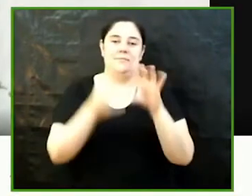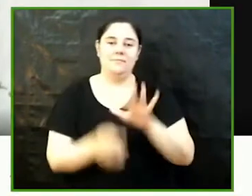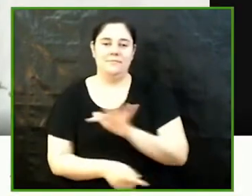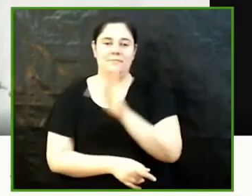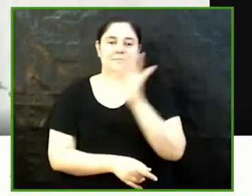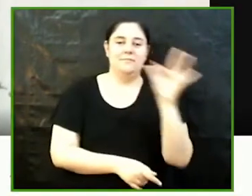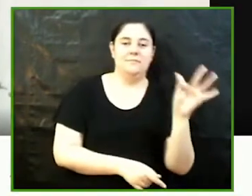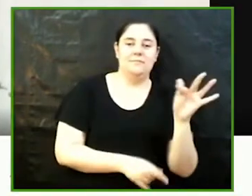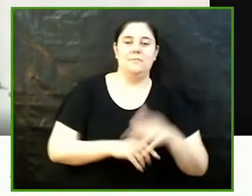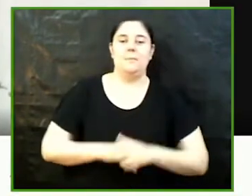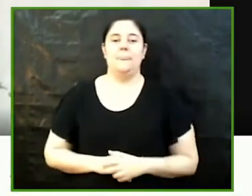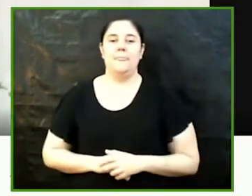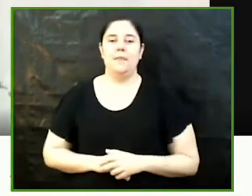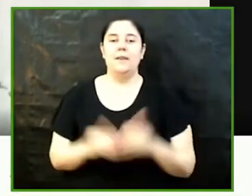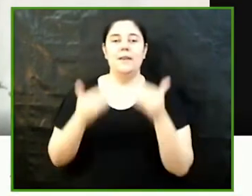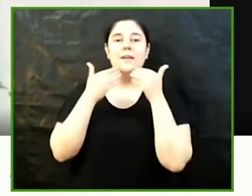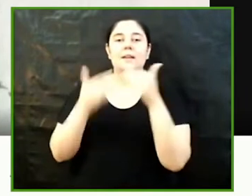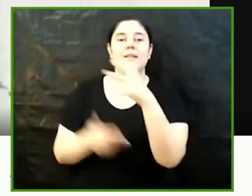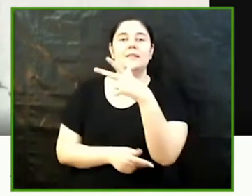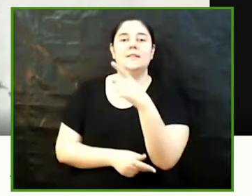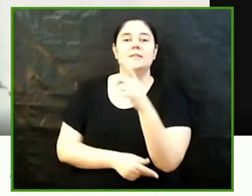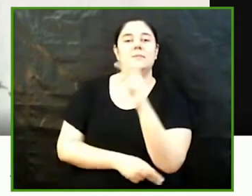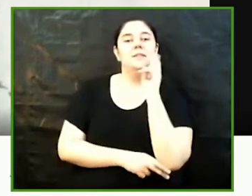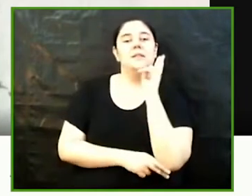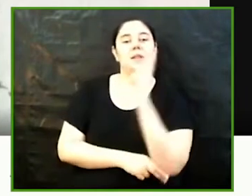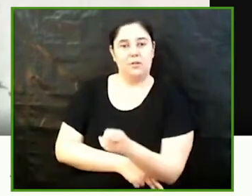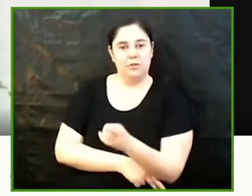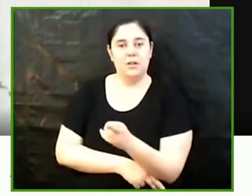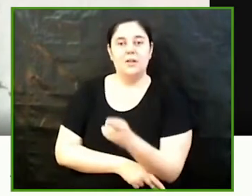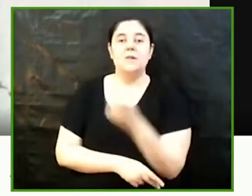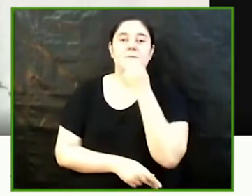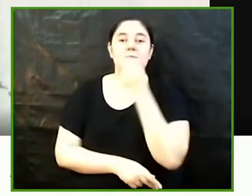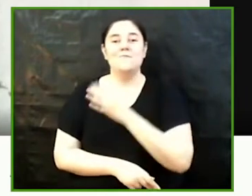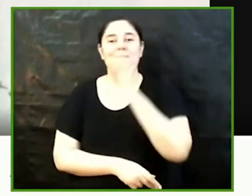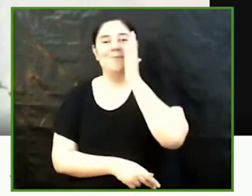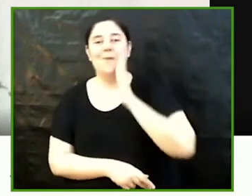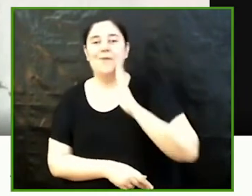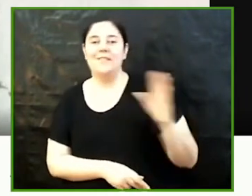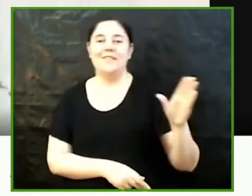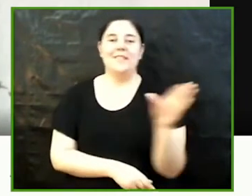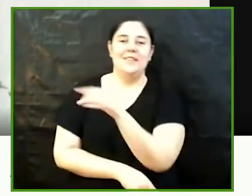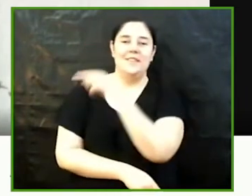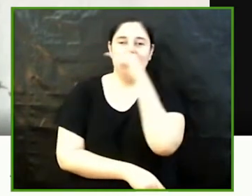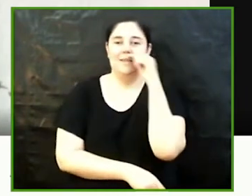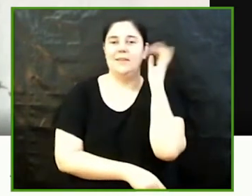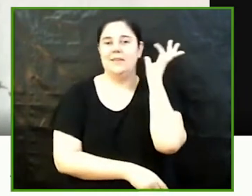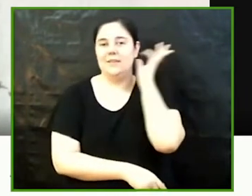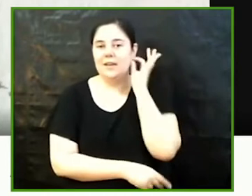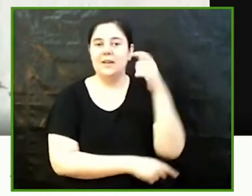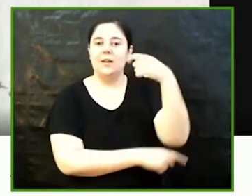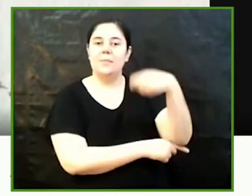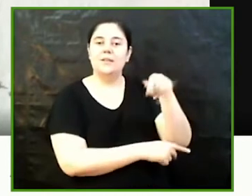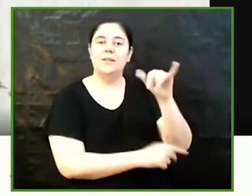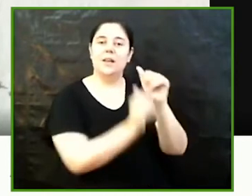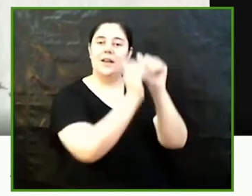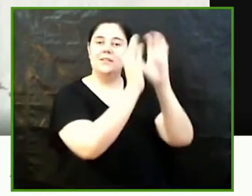Gràcies, vicerrectora. Bé, bon dia a totes i a tots. Presidenta de l'Institut